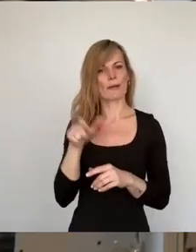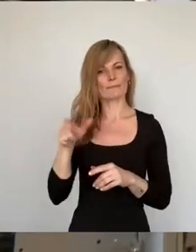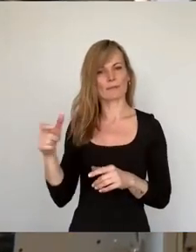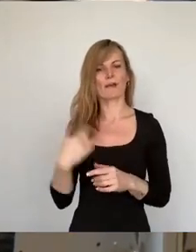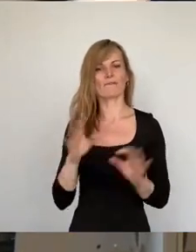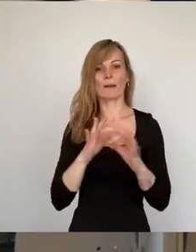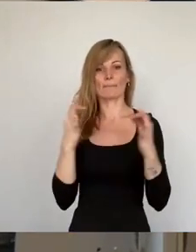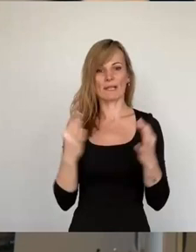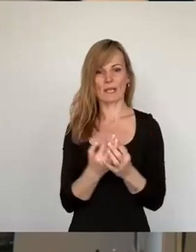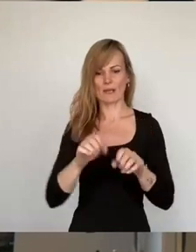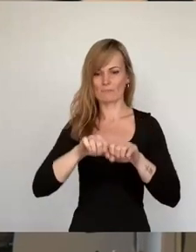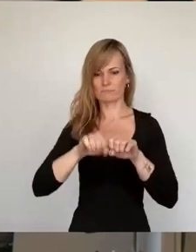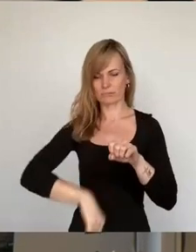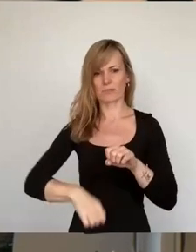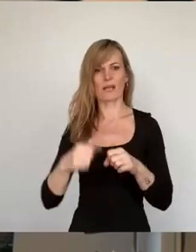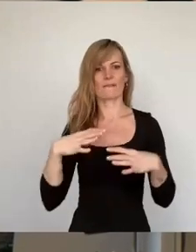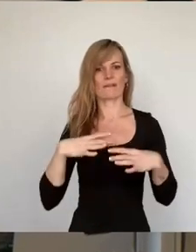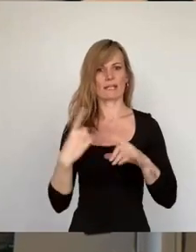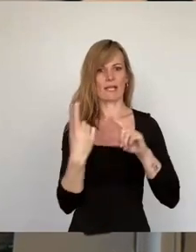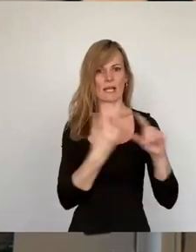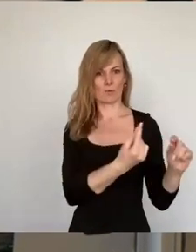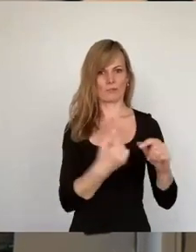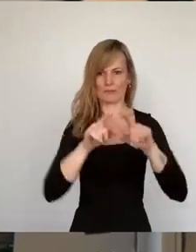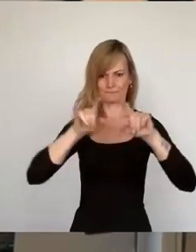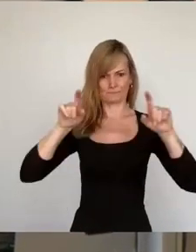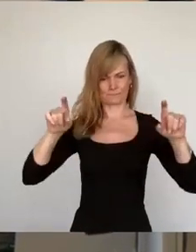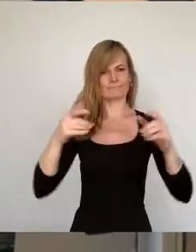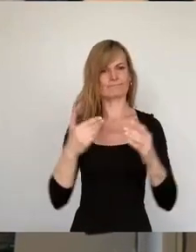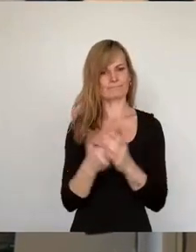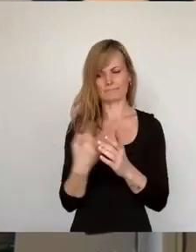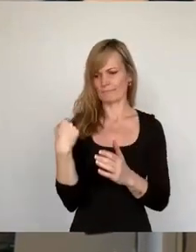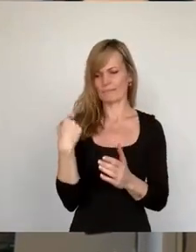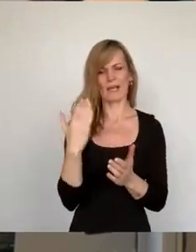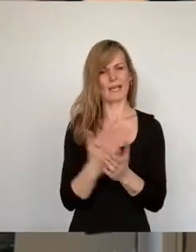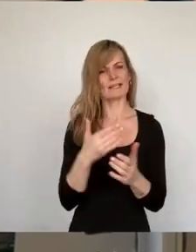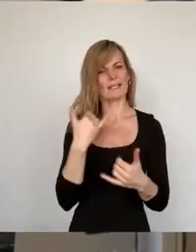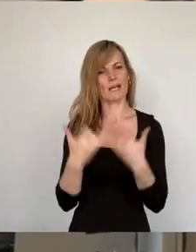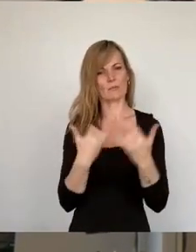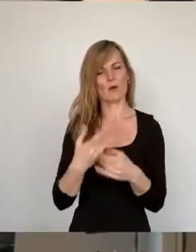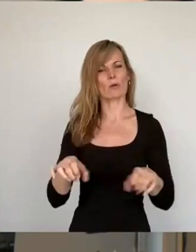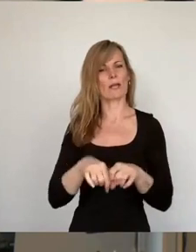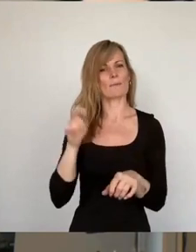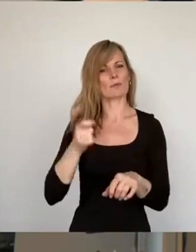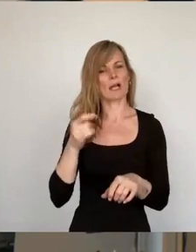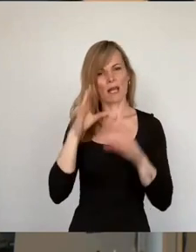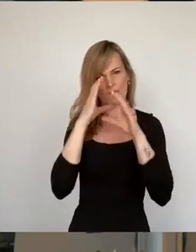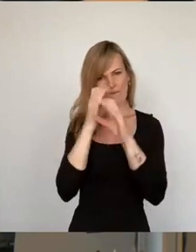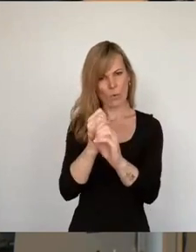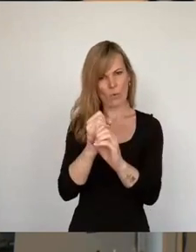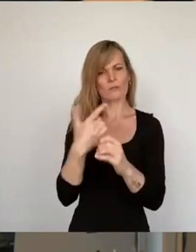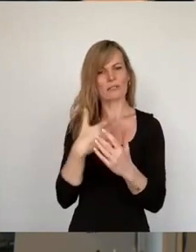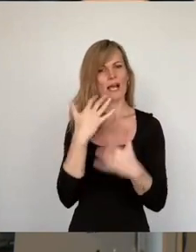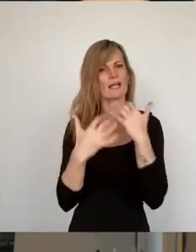freiwillig nach Hause. Unter dieser Überschrift berichtete Ende Januar das Online-Portal des Fokus über erste Erfahrungen